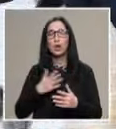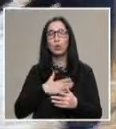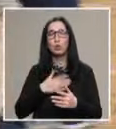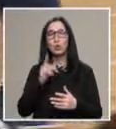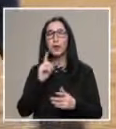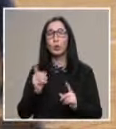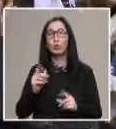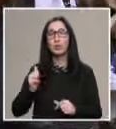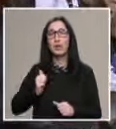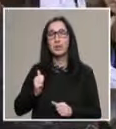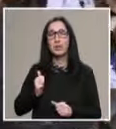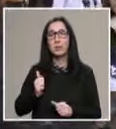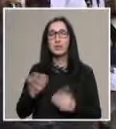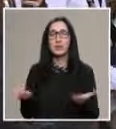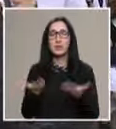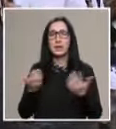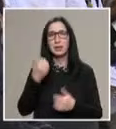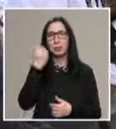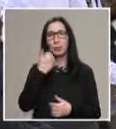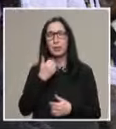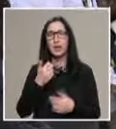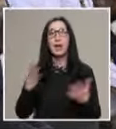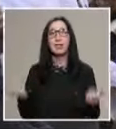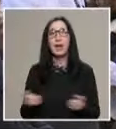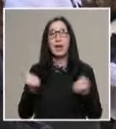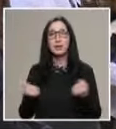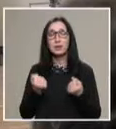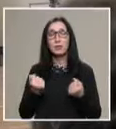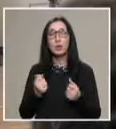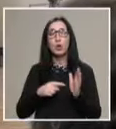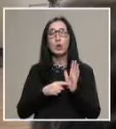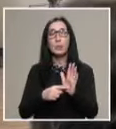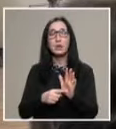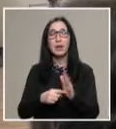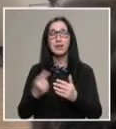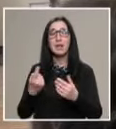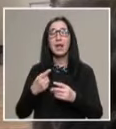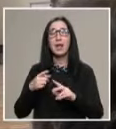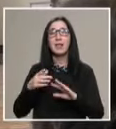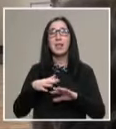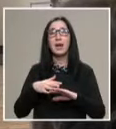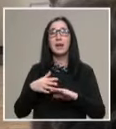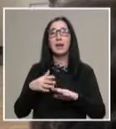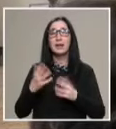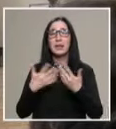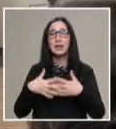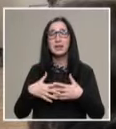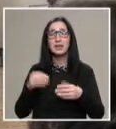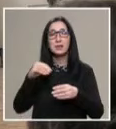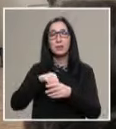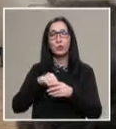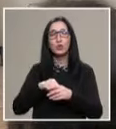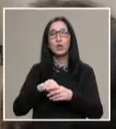трябва да спазва, за да стане добър. Най-активно в демонстрацията на техники за самозащита се включи девето